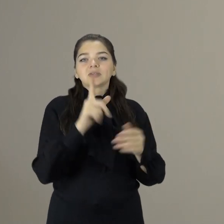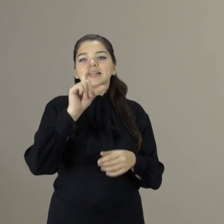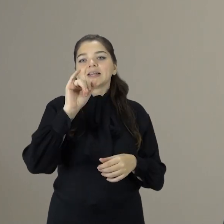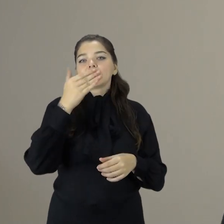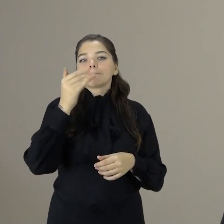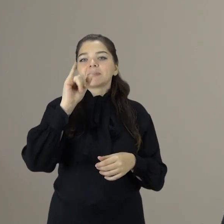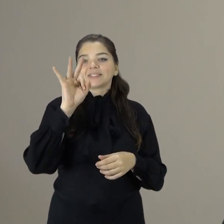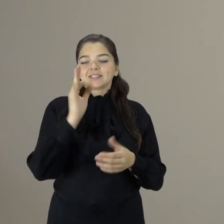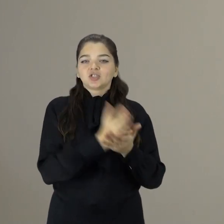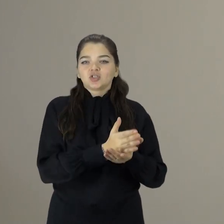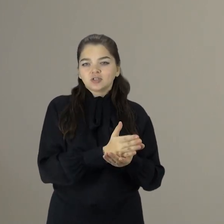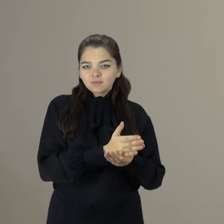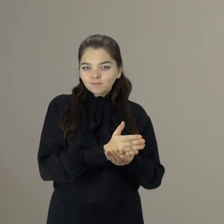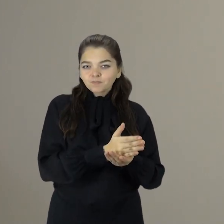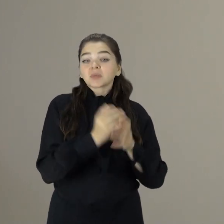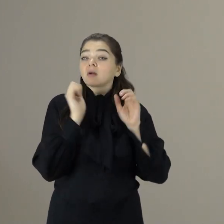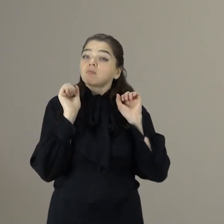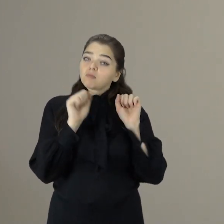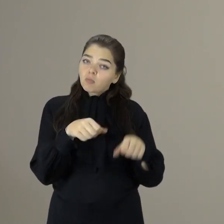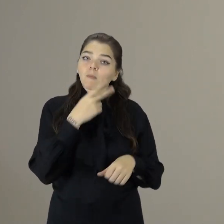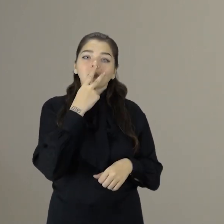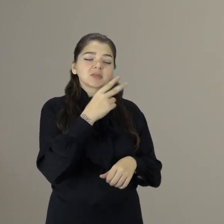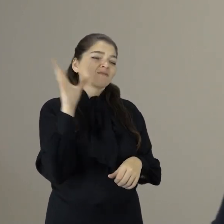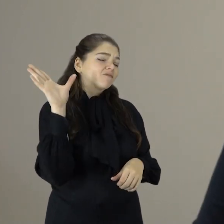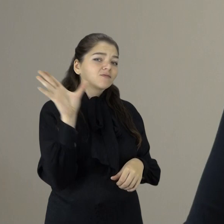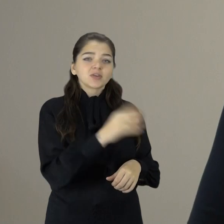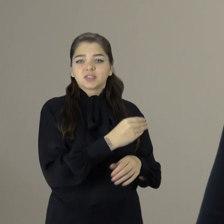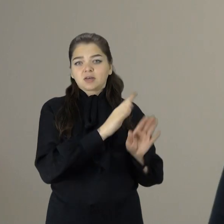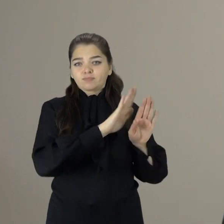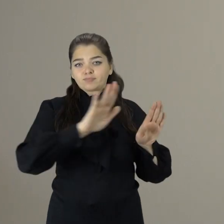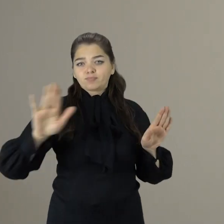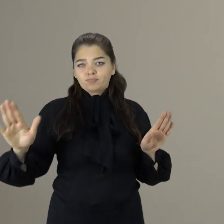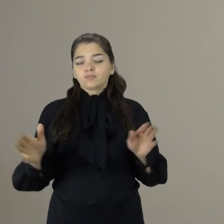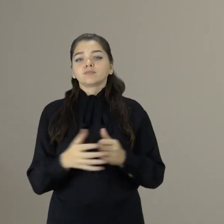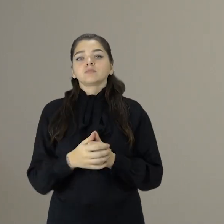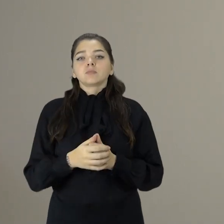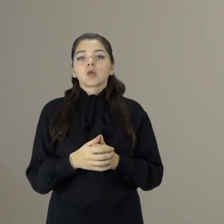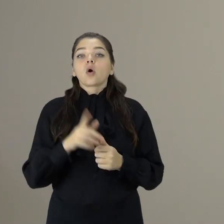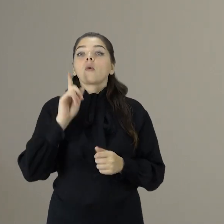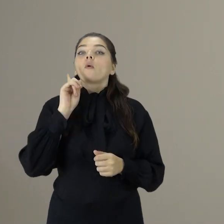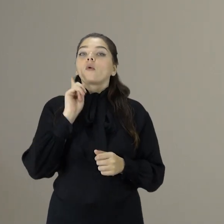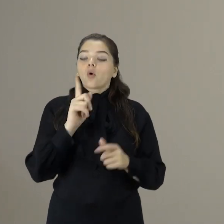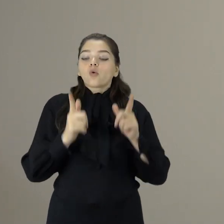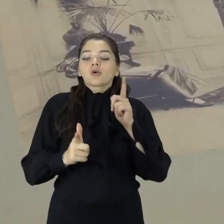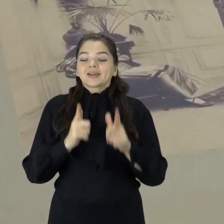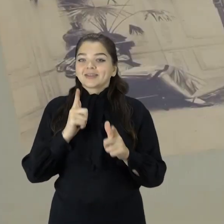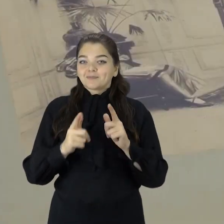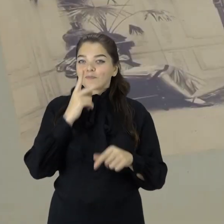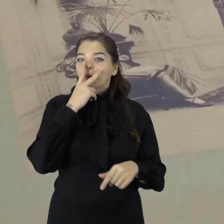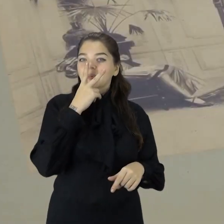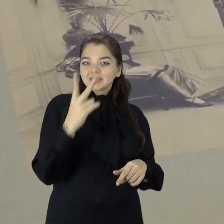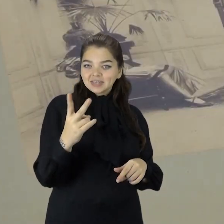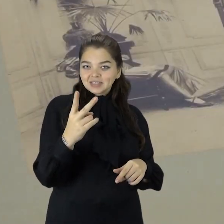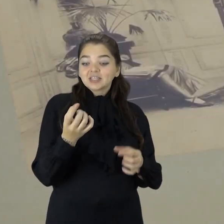informacijos sistemoje, limis ir ten iš tikrųjų galima pamatyti visą kolekciją. O